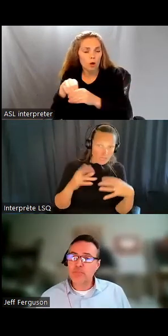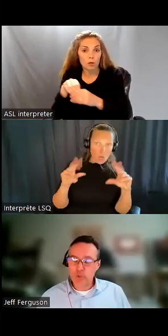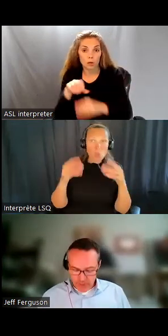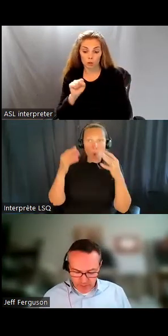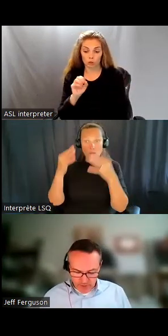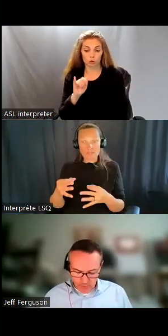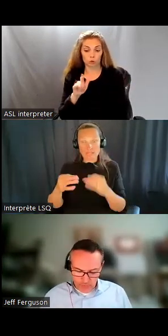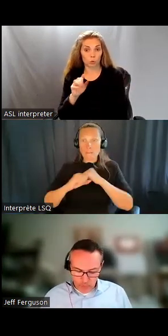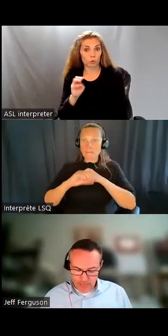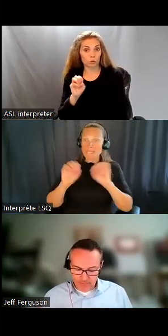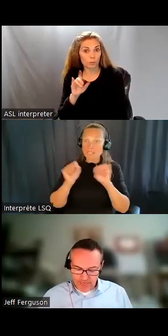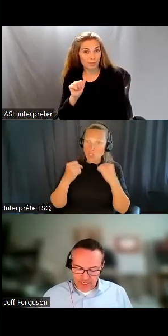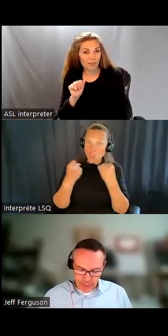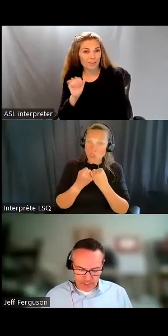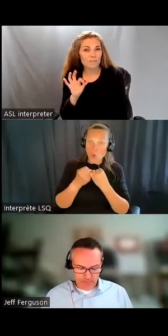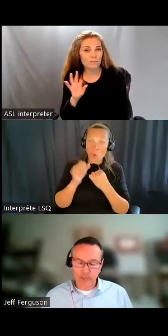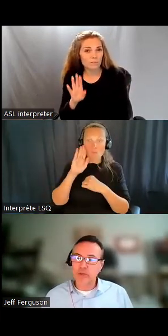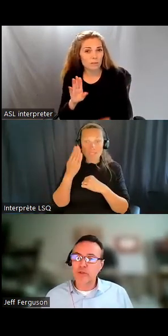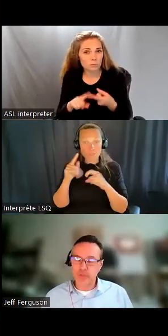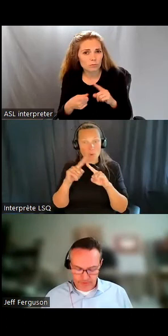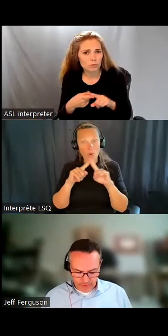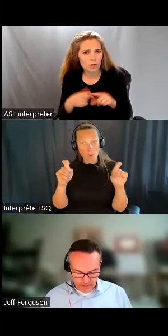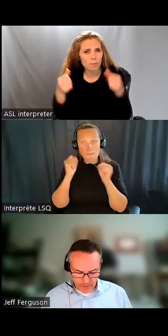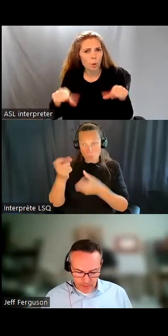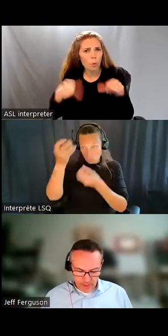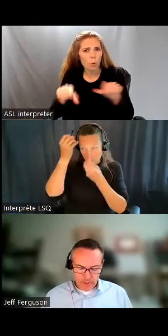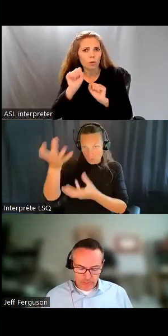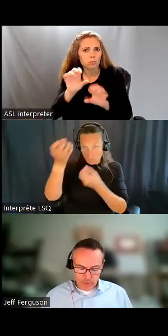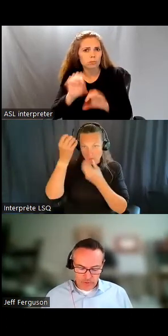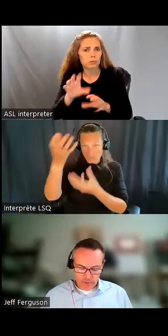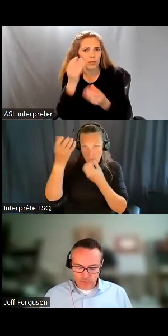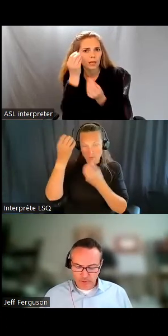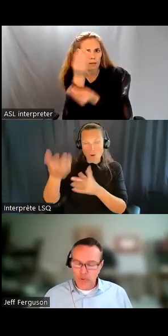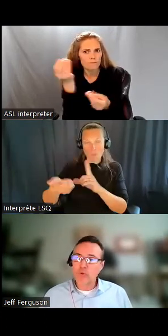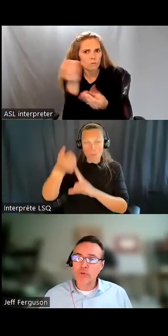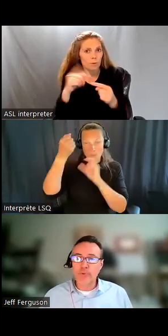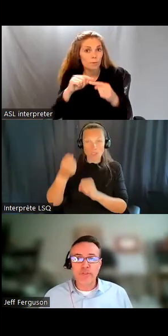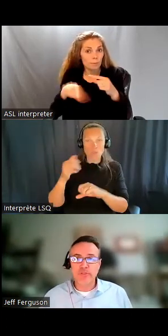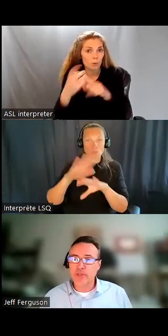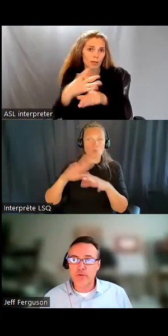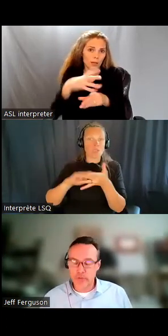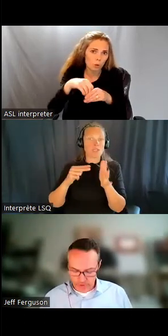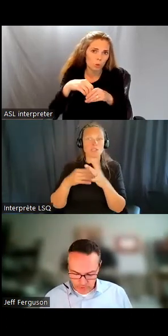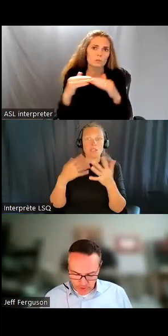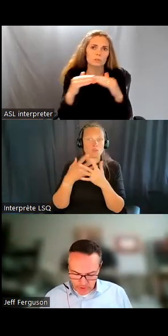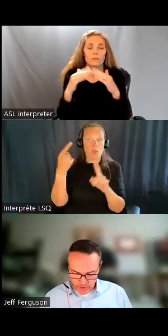sociaux, vos amis de Facebook pour informer vos amis sur les logements inclusifs.